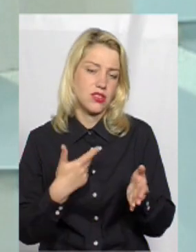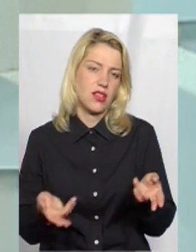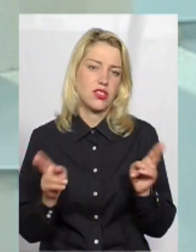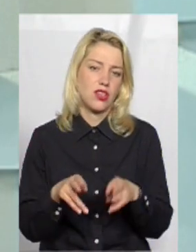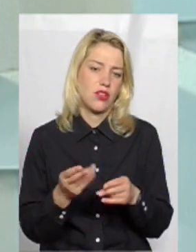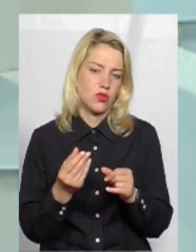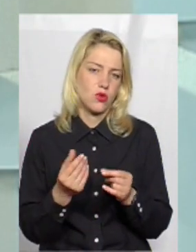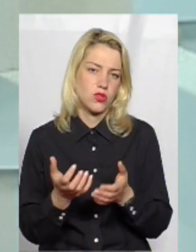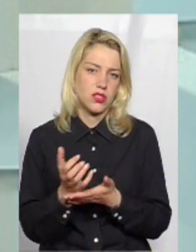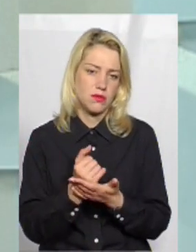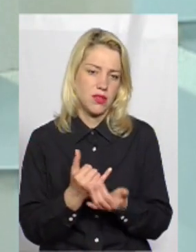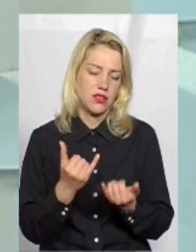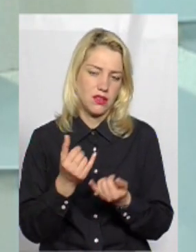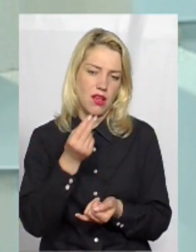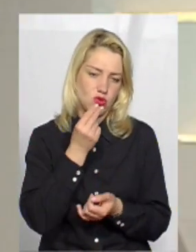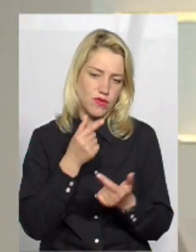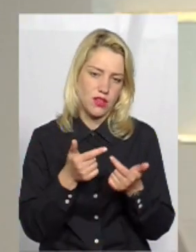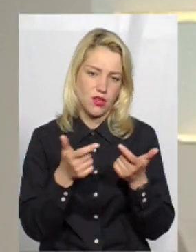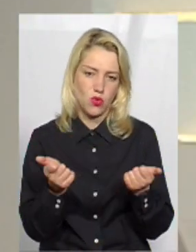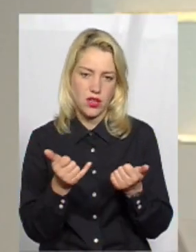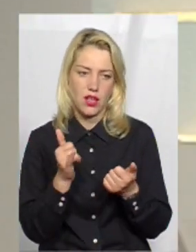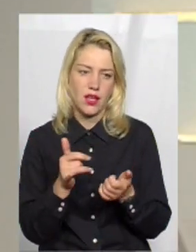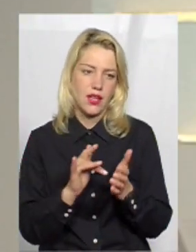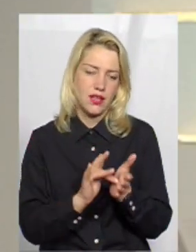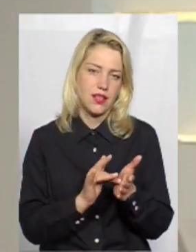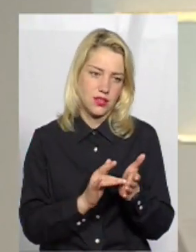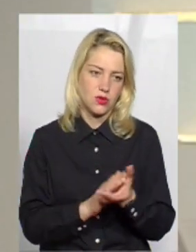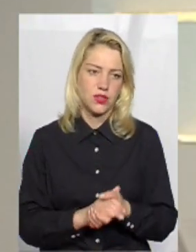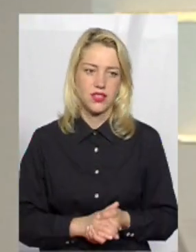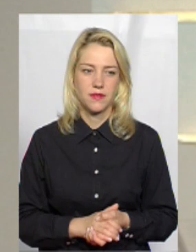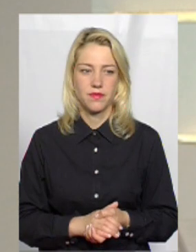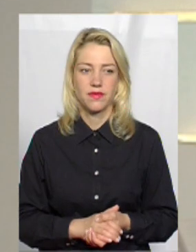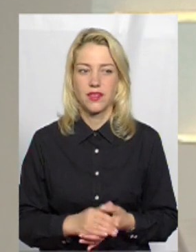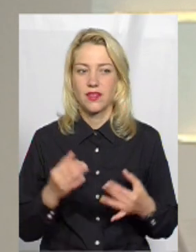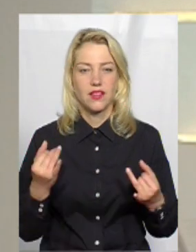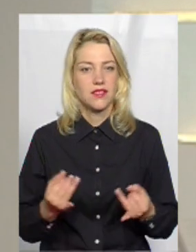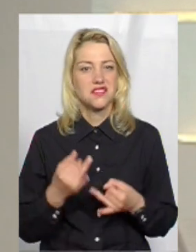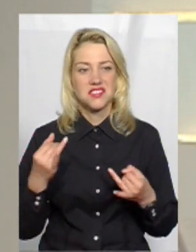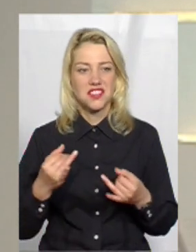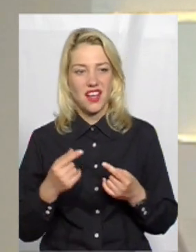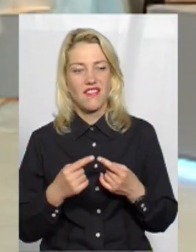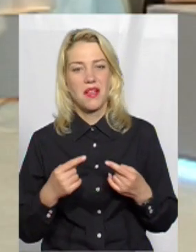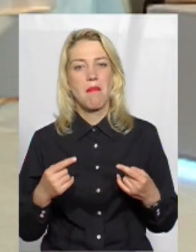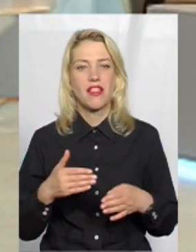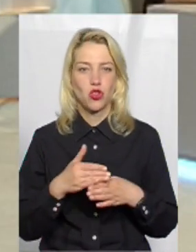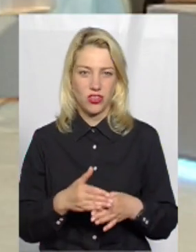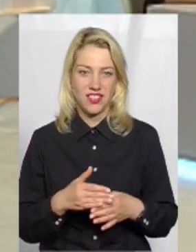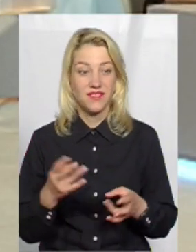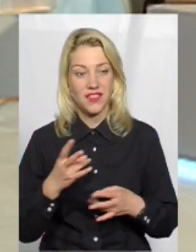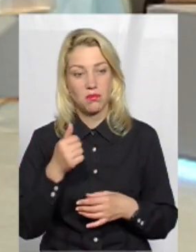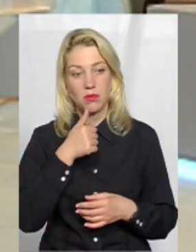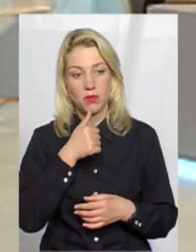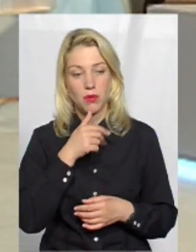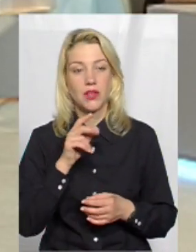харчування, на готелі. Дуже, як на мене, дуже цікавий такий метод. Надо попробувати,